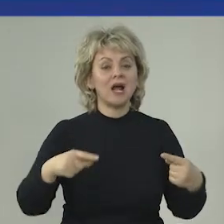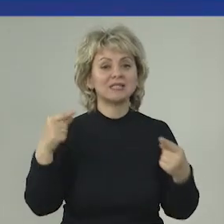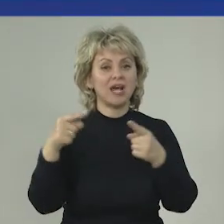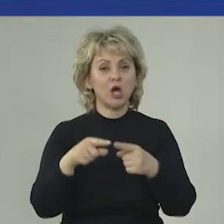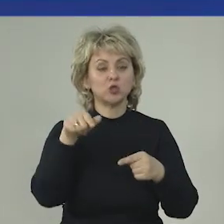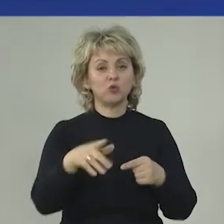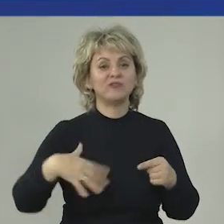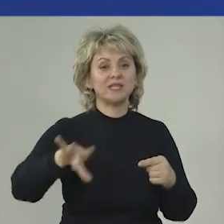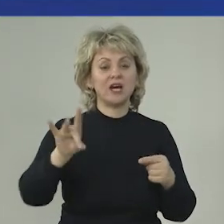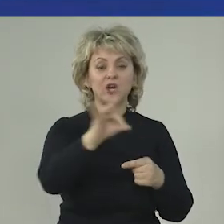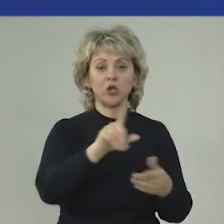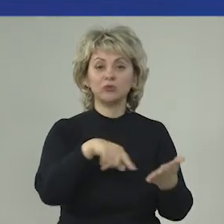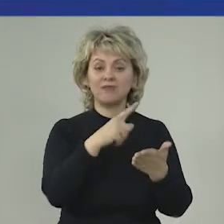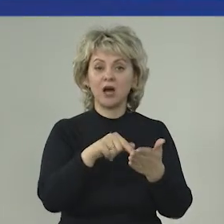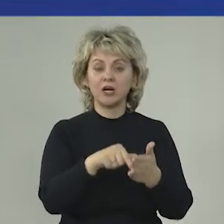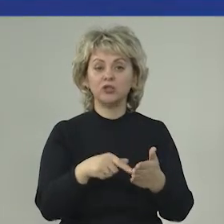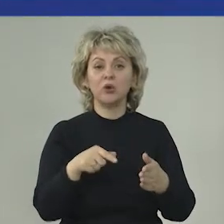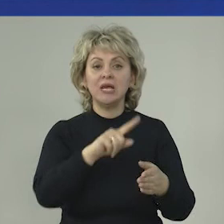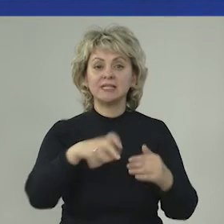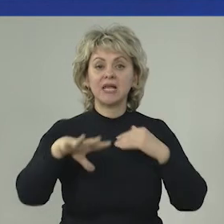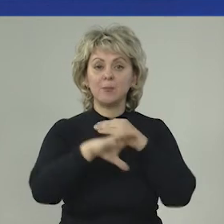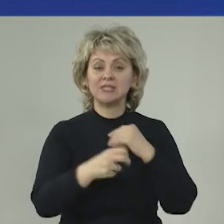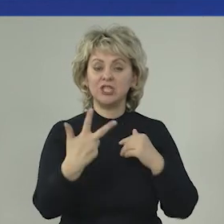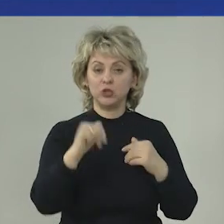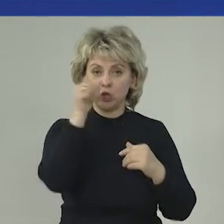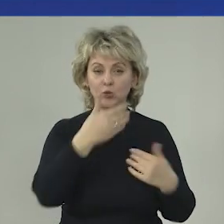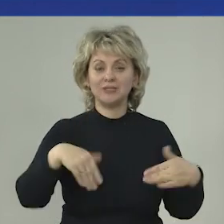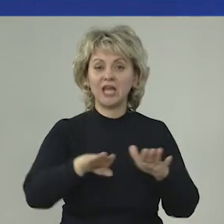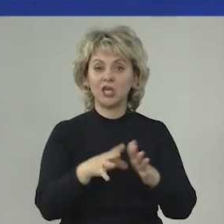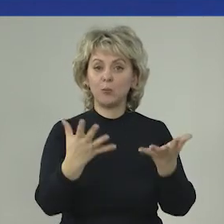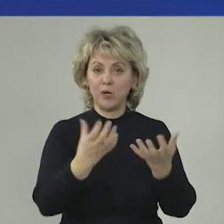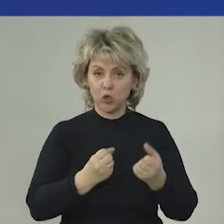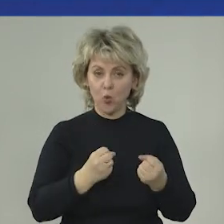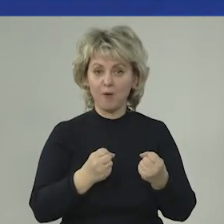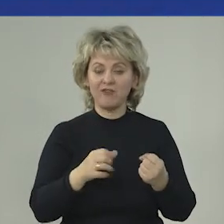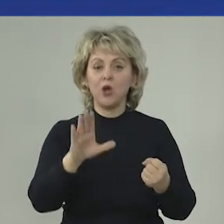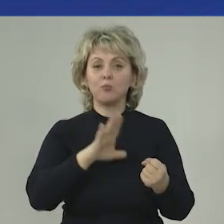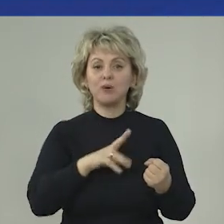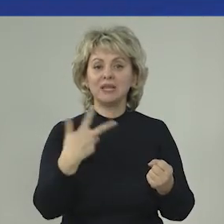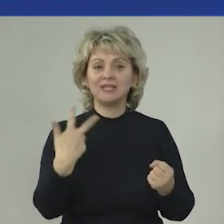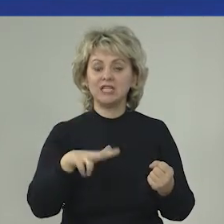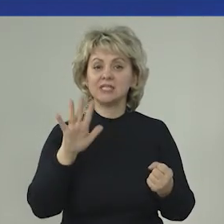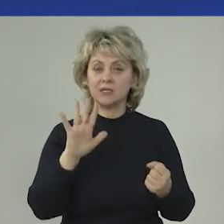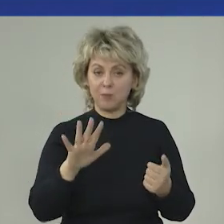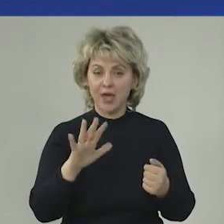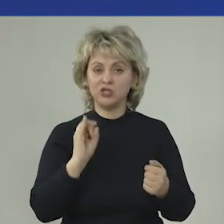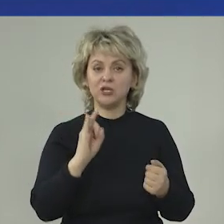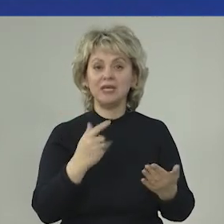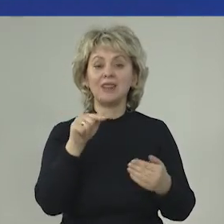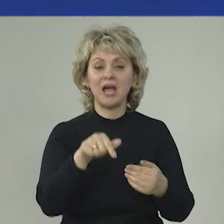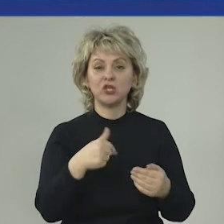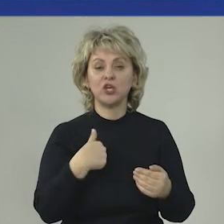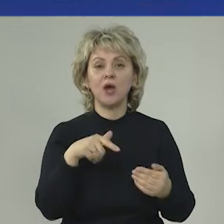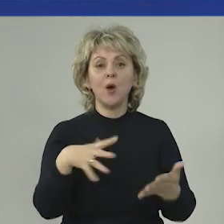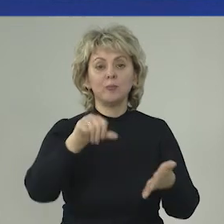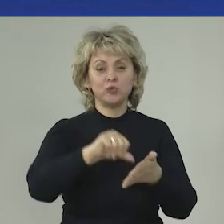разных концов, из всех районов и городов, вот за последние три года таких приемов было 35, и в